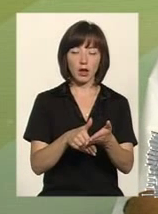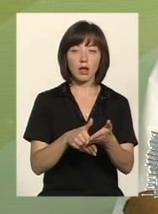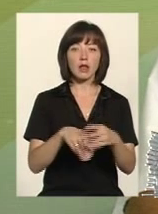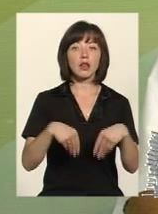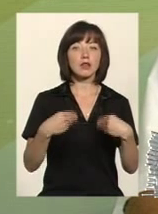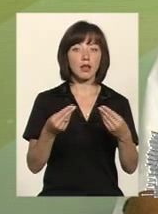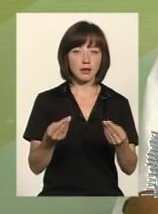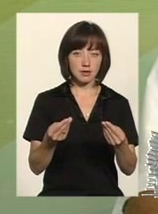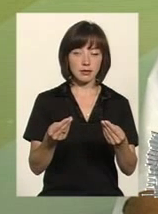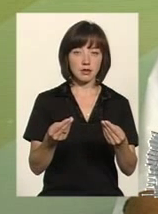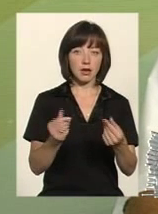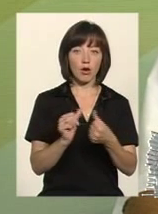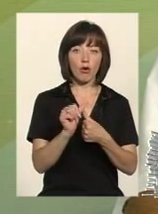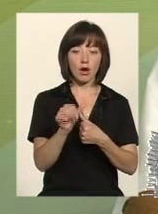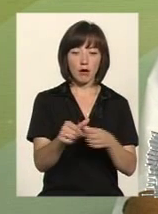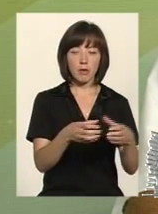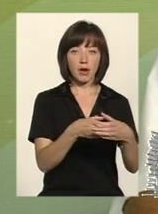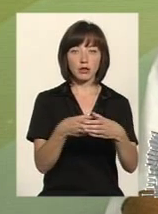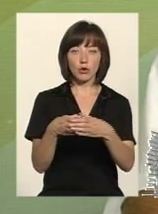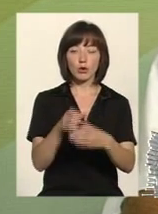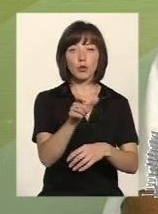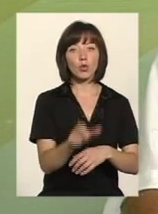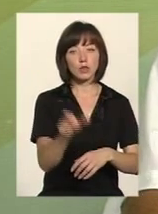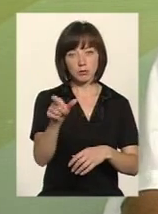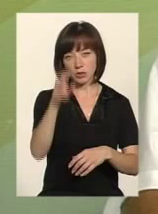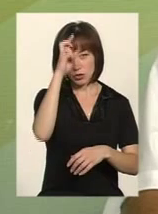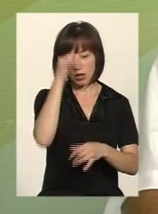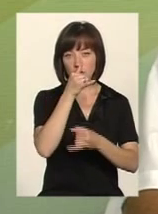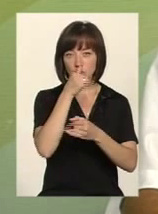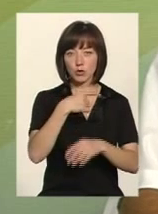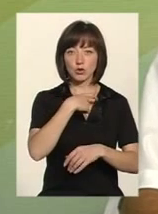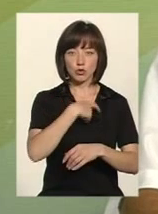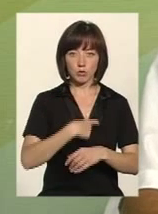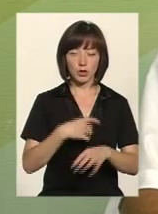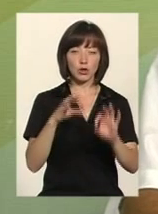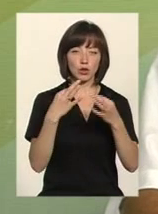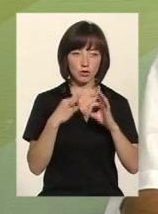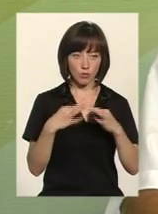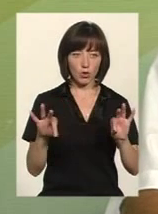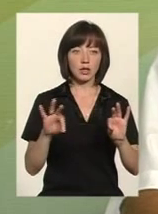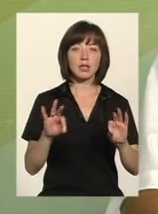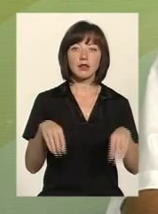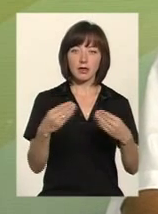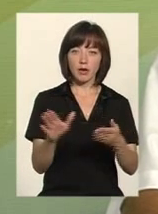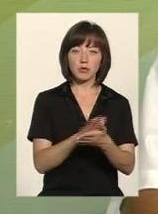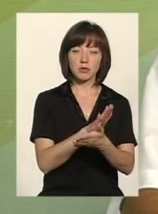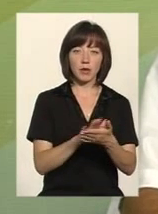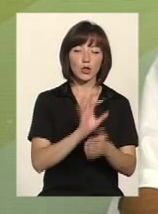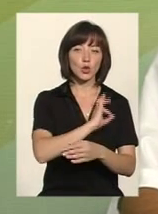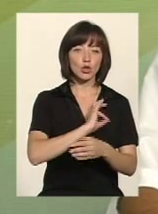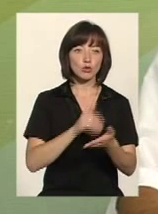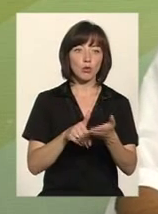яка надається окремим категоріям осіб. Зрозуміло, що держава не може собі дозволити надавати безоплатну правову